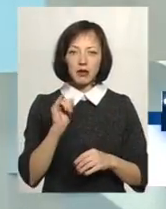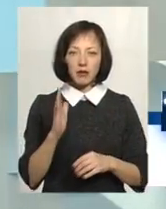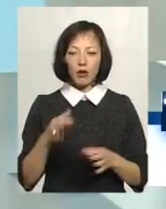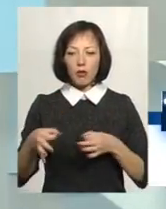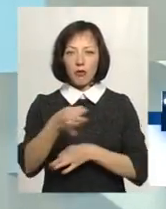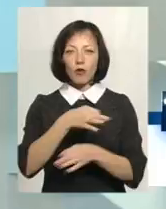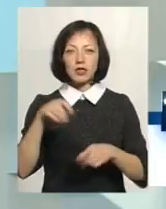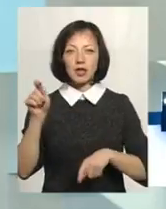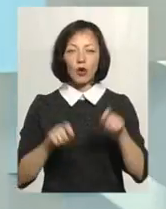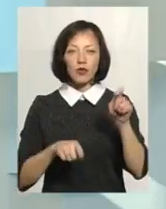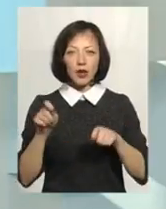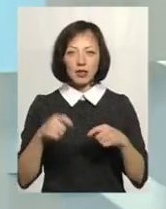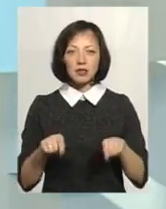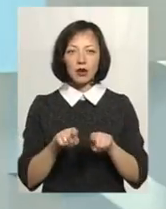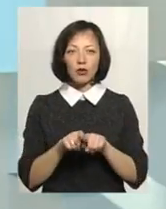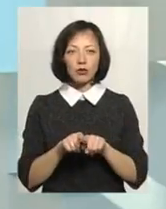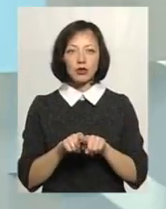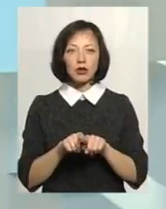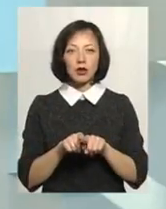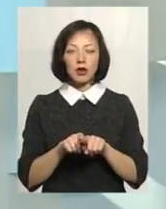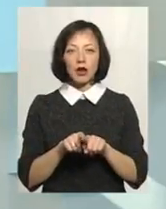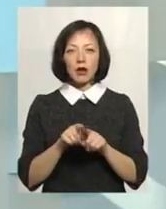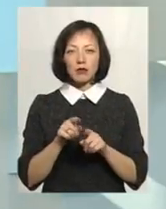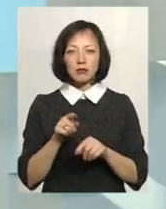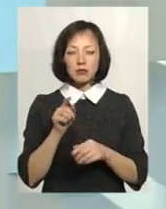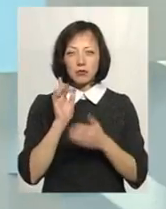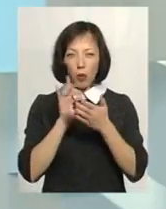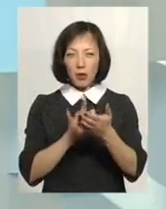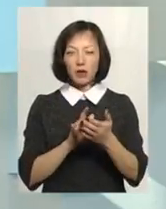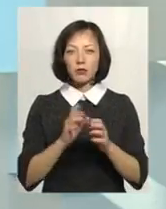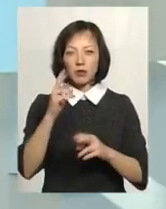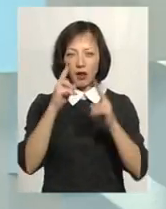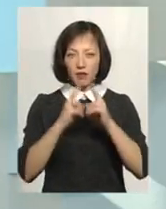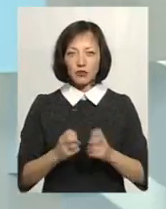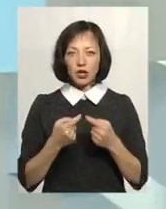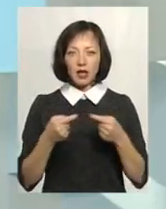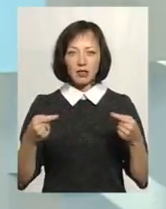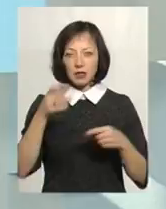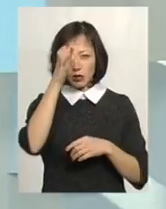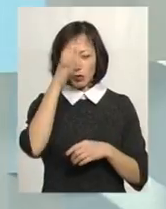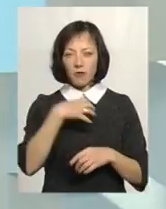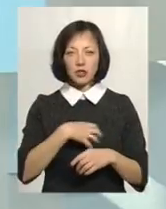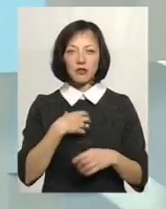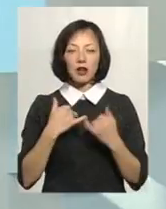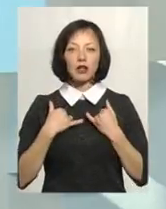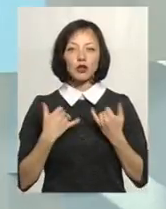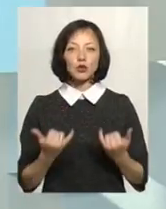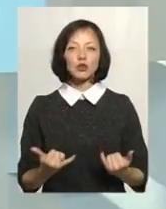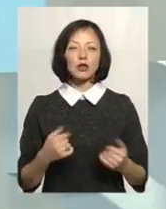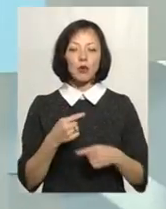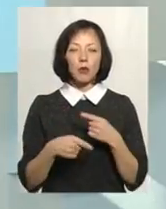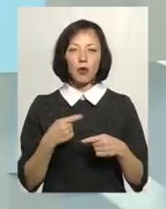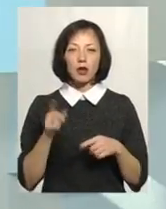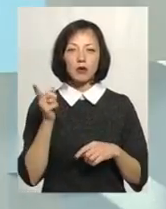науково-практичних конференціях, також стає об'єктом для вивчення різних науковців. Зокрема, це дуже важливо для нашого сучасного